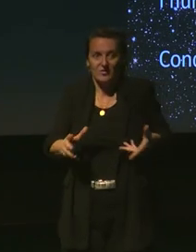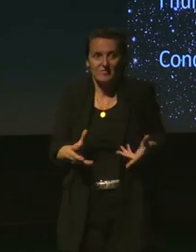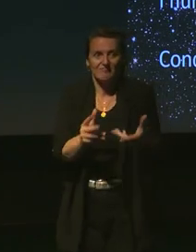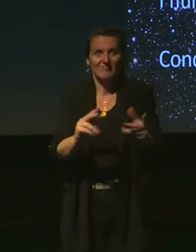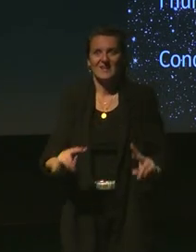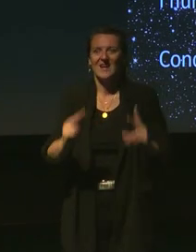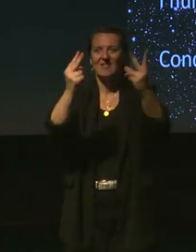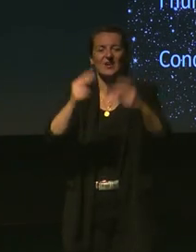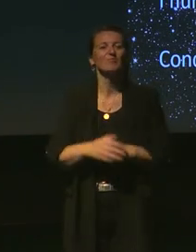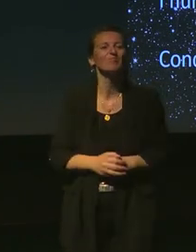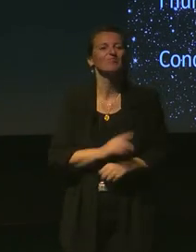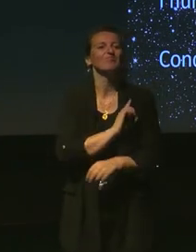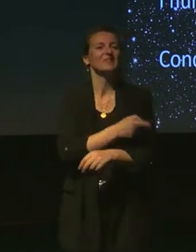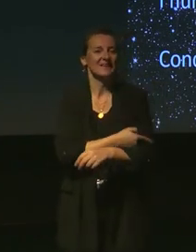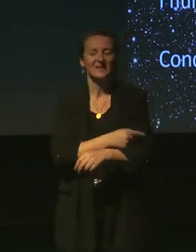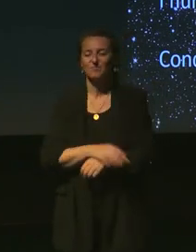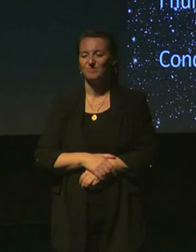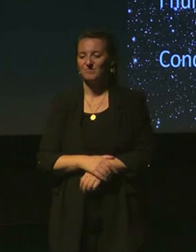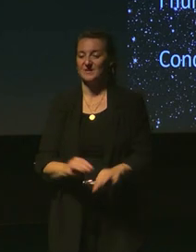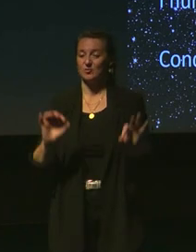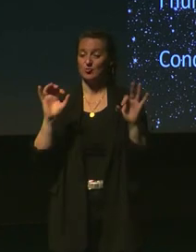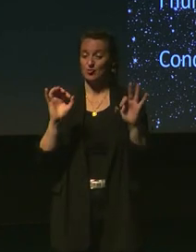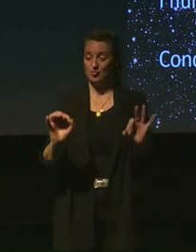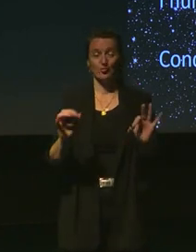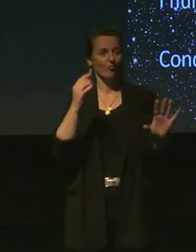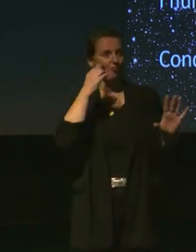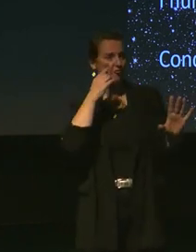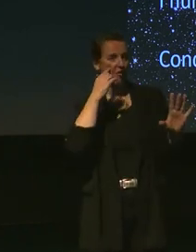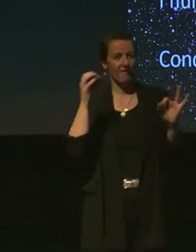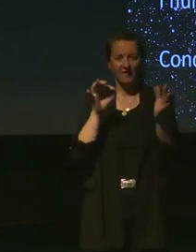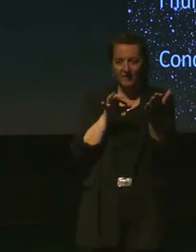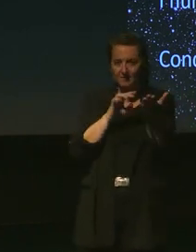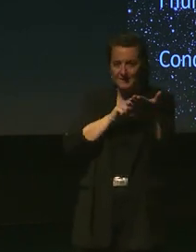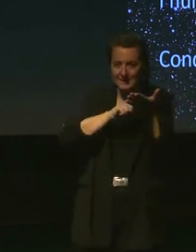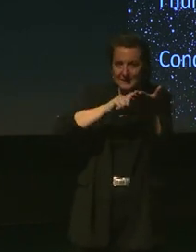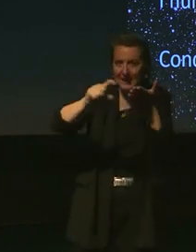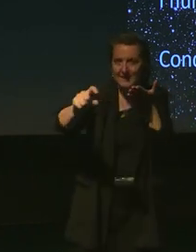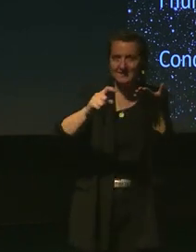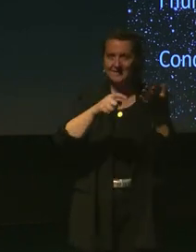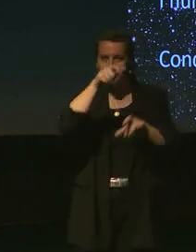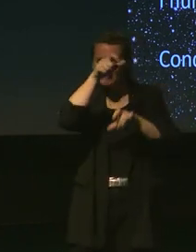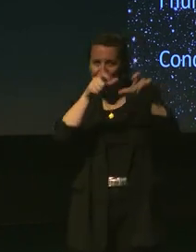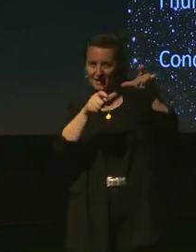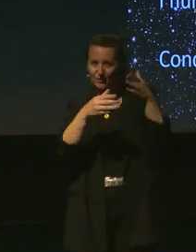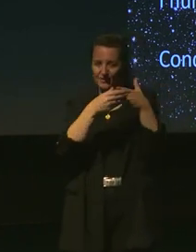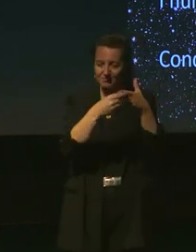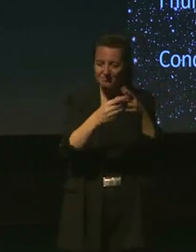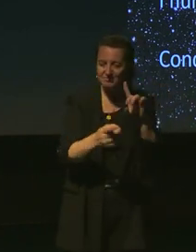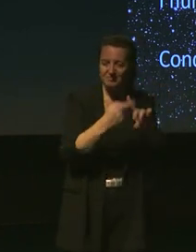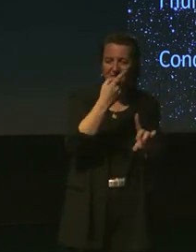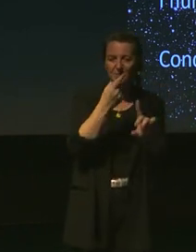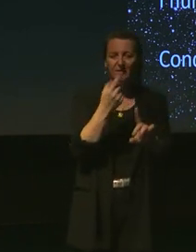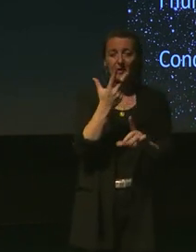Alors, voilà donc évoqué à la fois les traces de nos héros à travers cette priorité Marie,